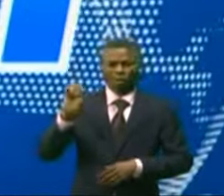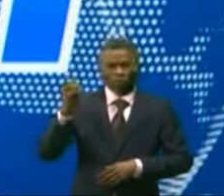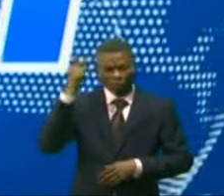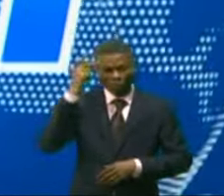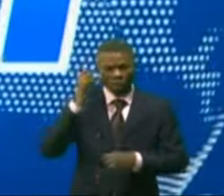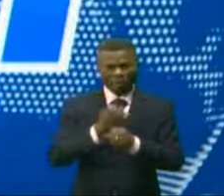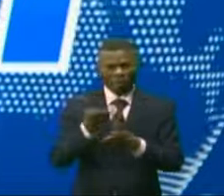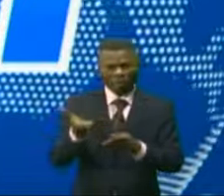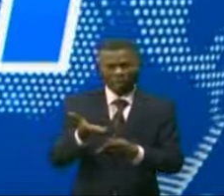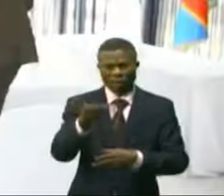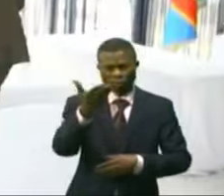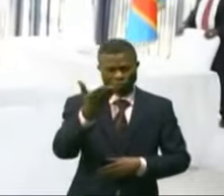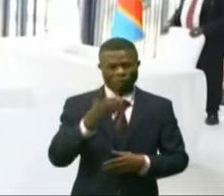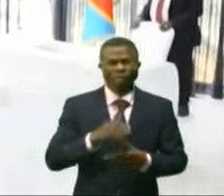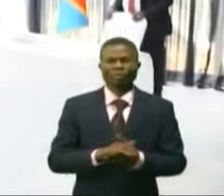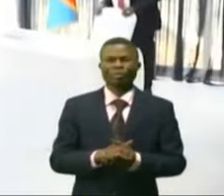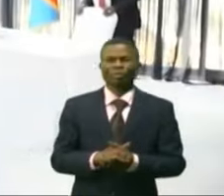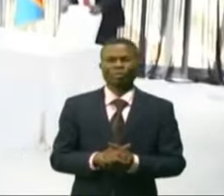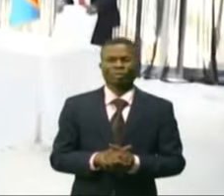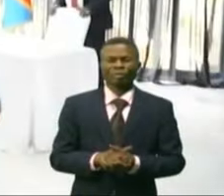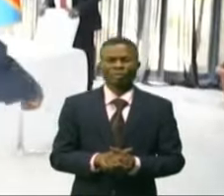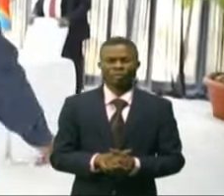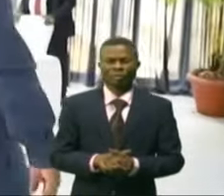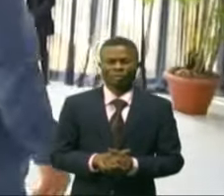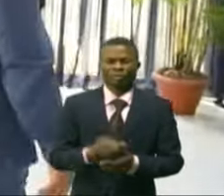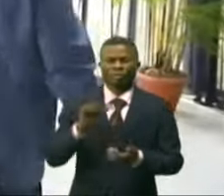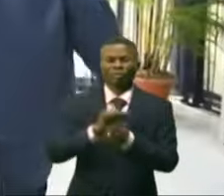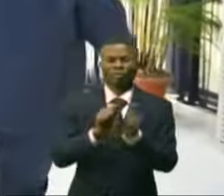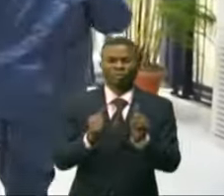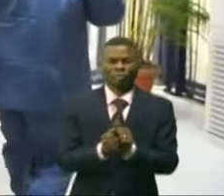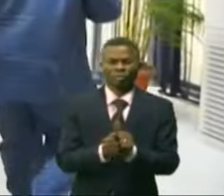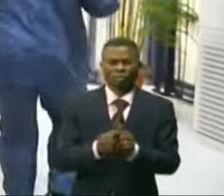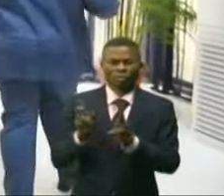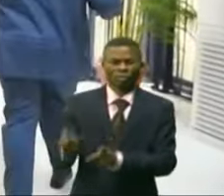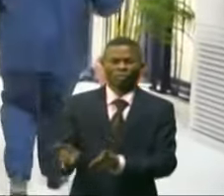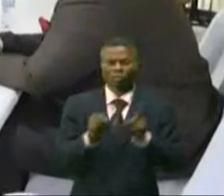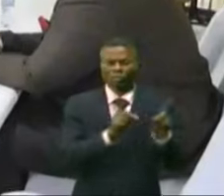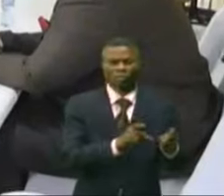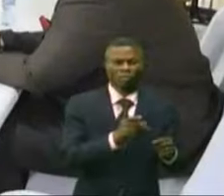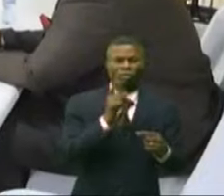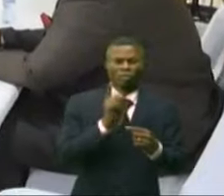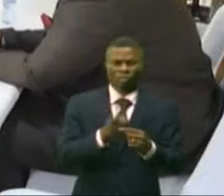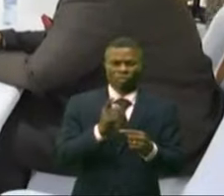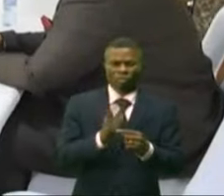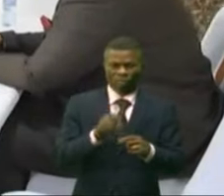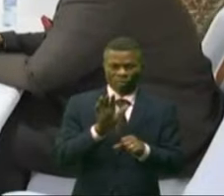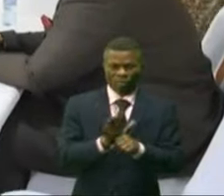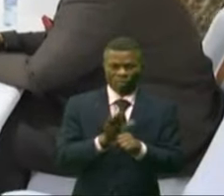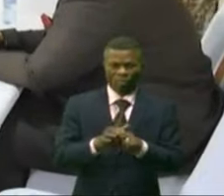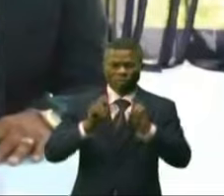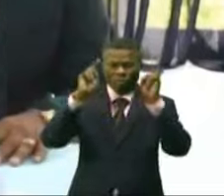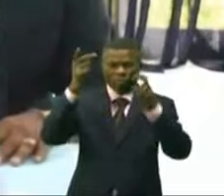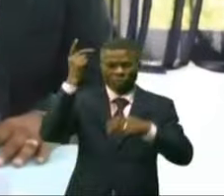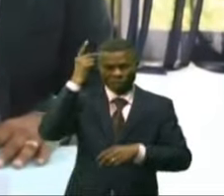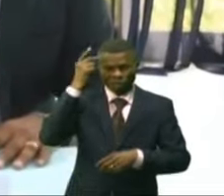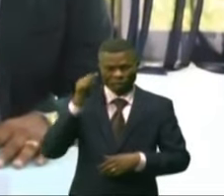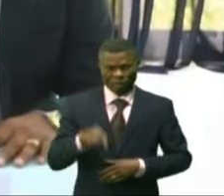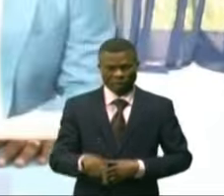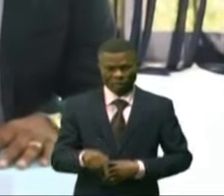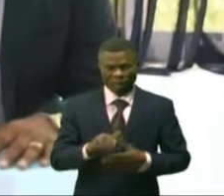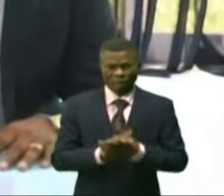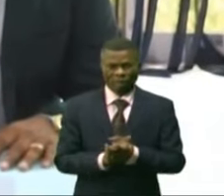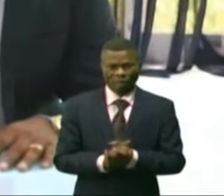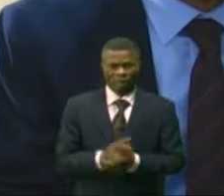en images et commentaires. Le problème des mobilités se pose avec acuité dans la ville-province Kinshasa,